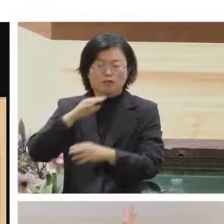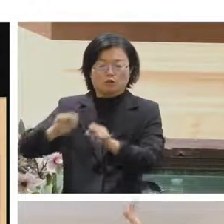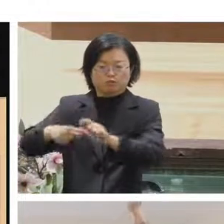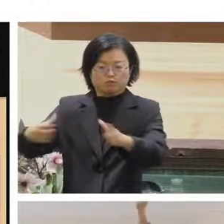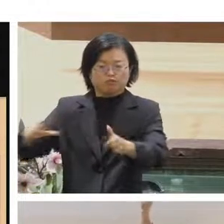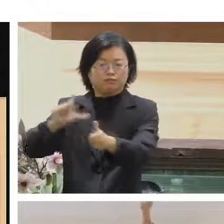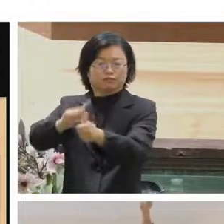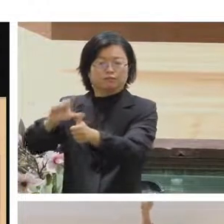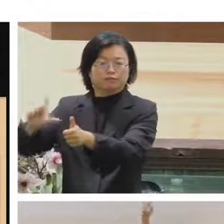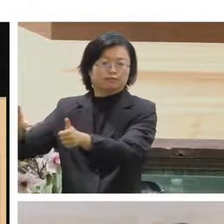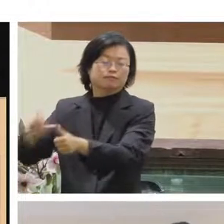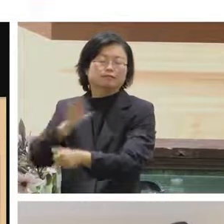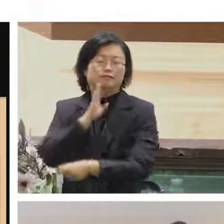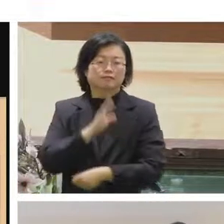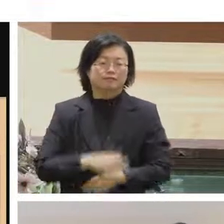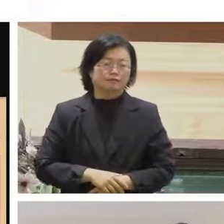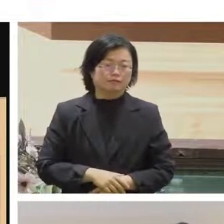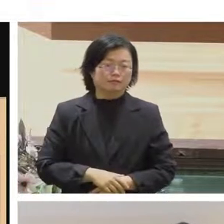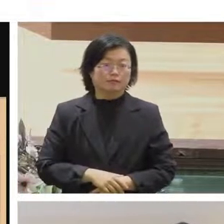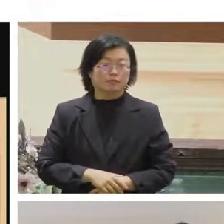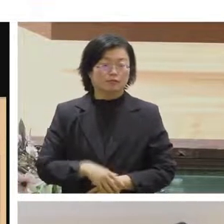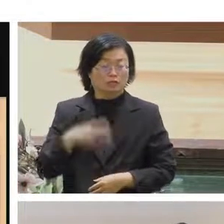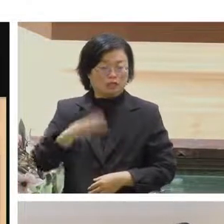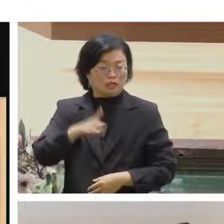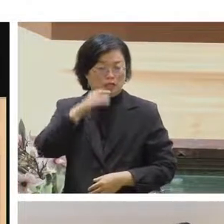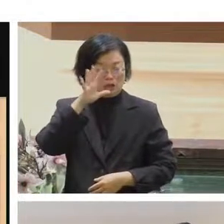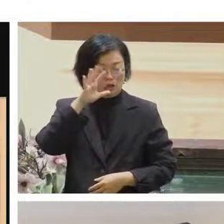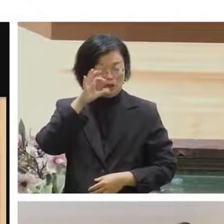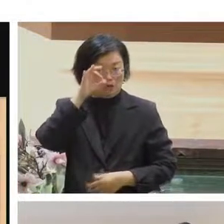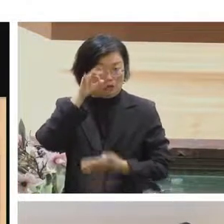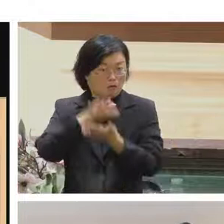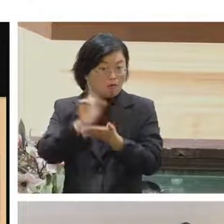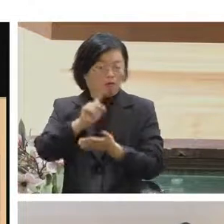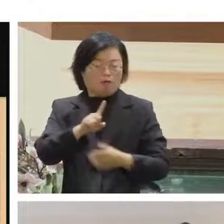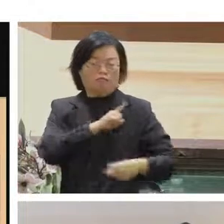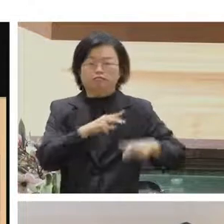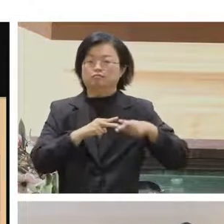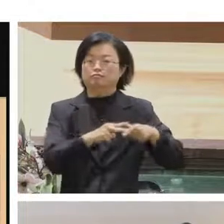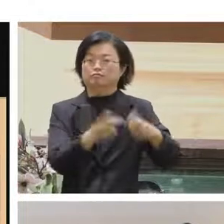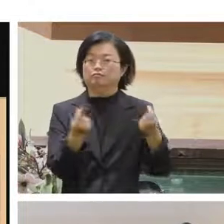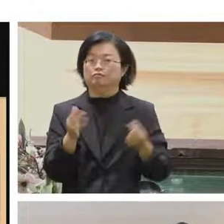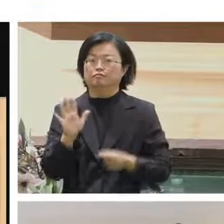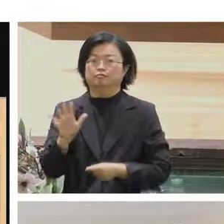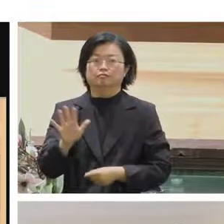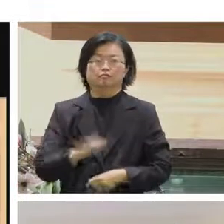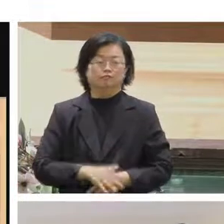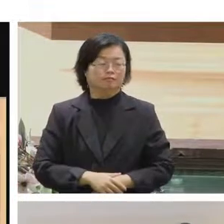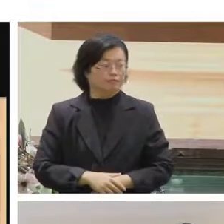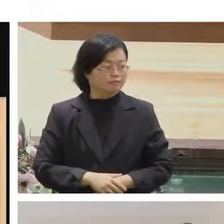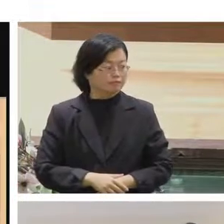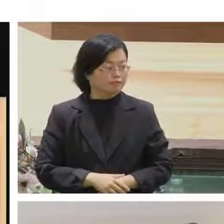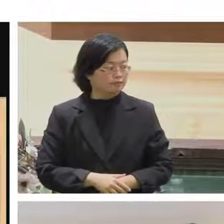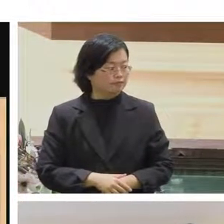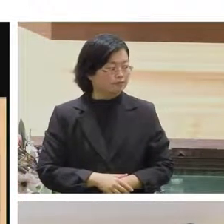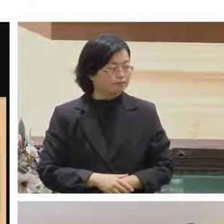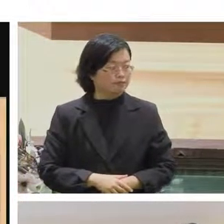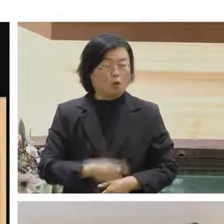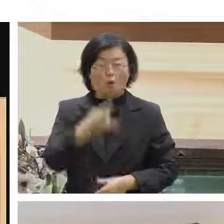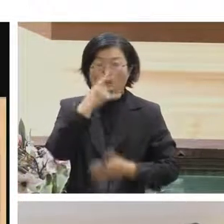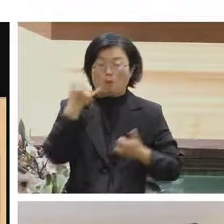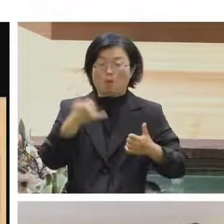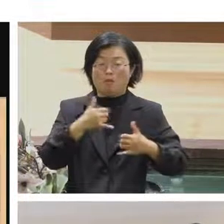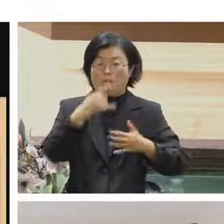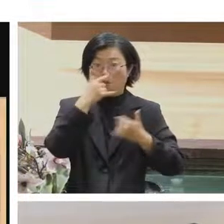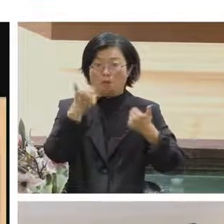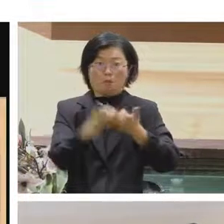另外我們還有就是上面可以看到自我介紹的部分麻煩下一頁這裡就是我們辦了兩次